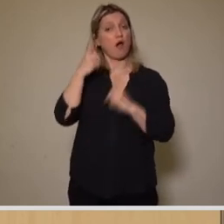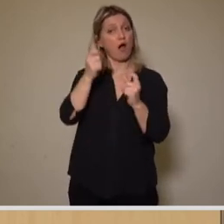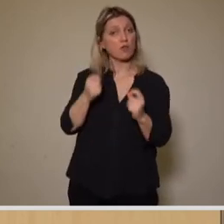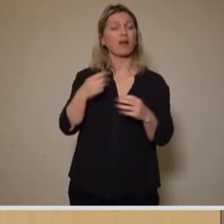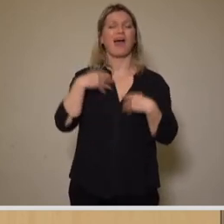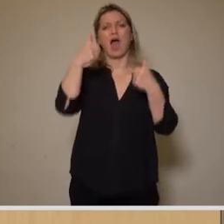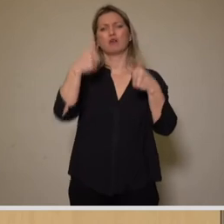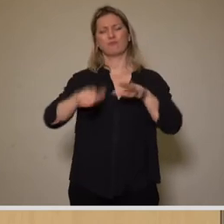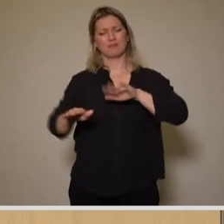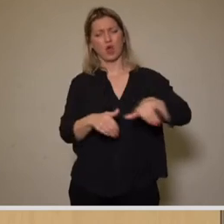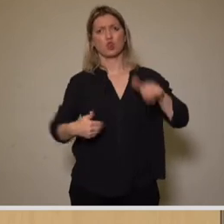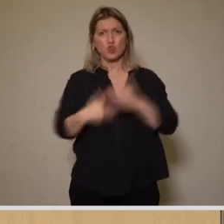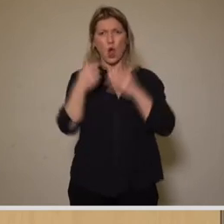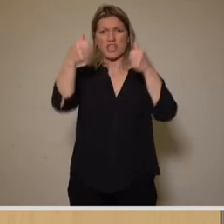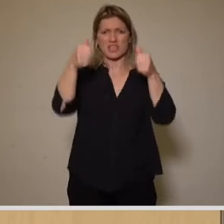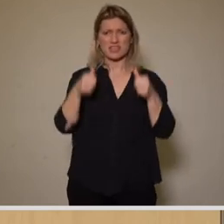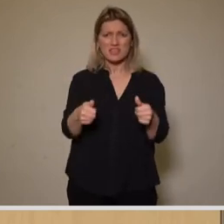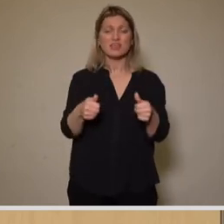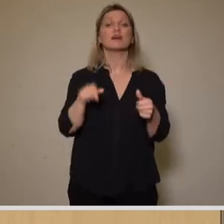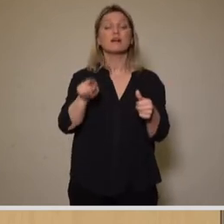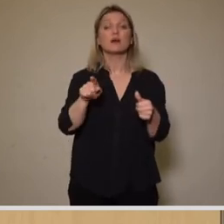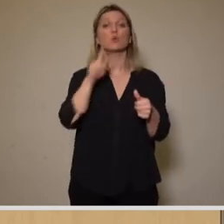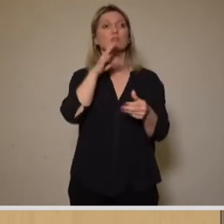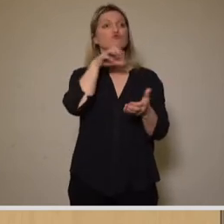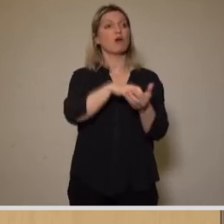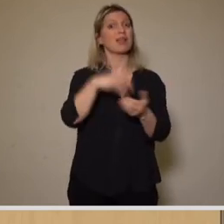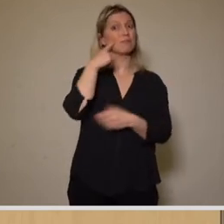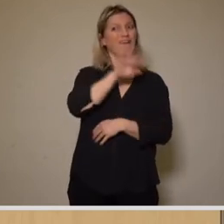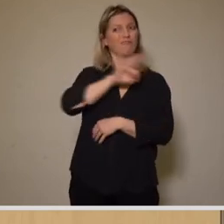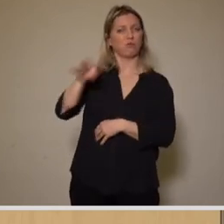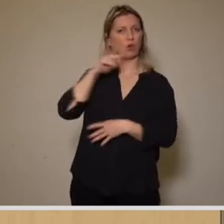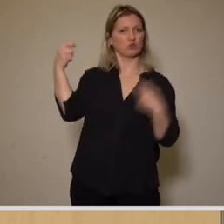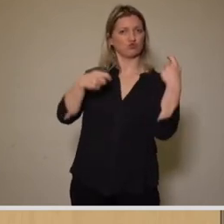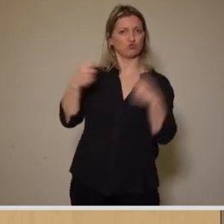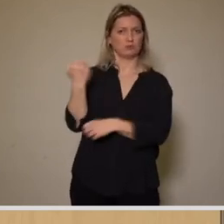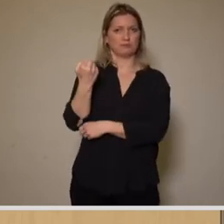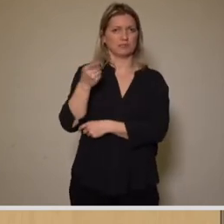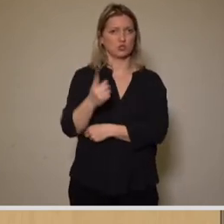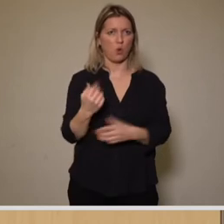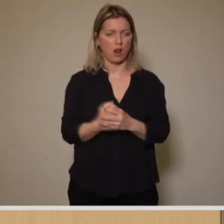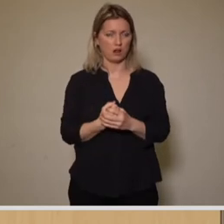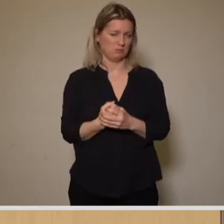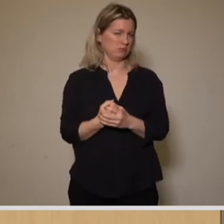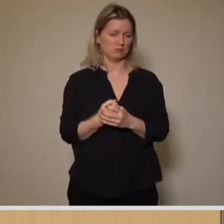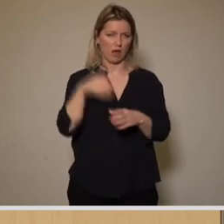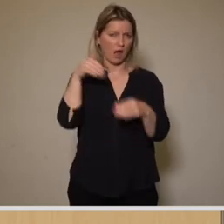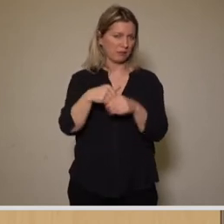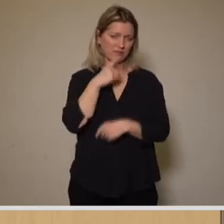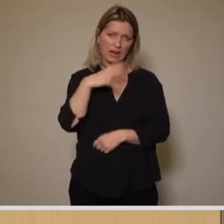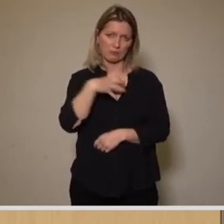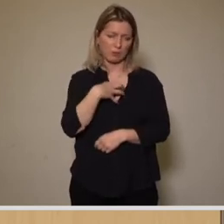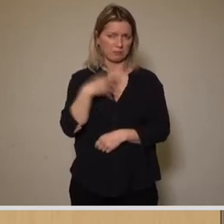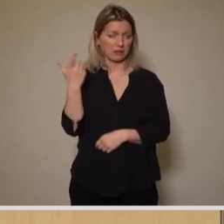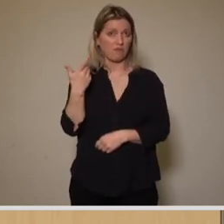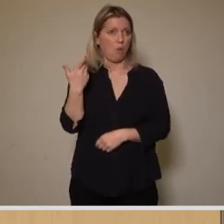neu ausschreiben und dabei einen großen Zuschuss der Stadt für die Betreibung ausloten. Neben beihilferechtlichen Problemen bleibt offen, welcher seriöse